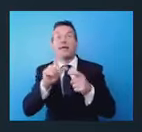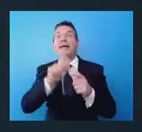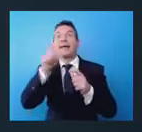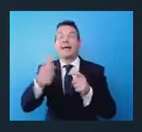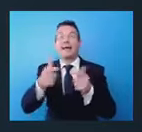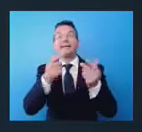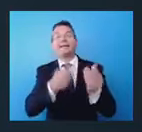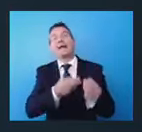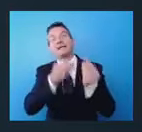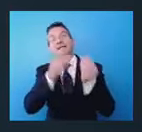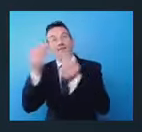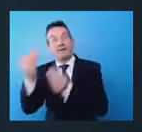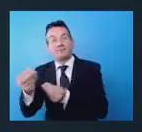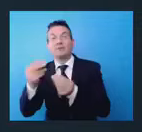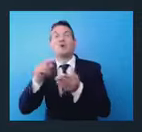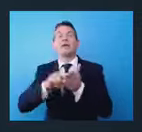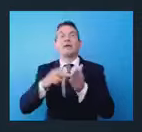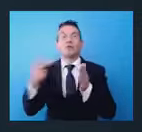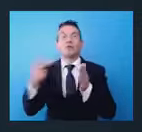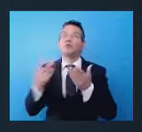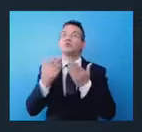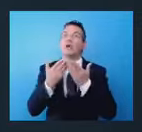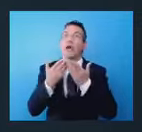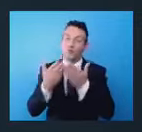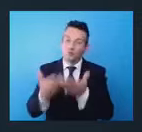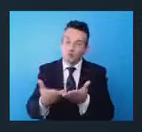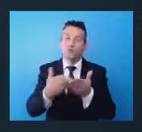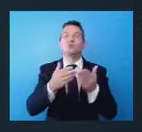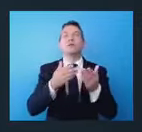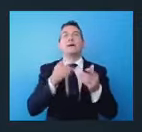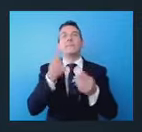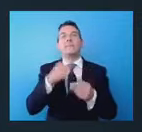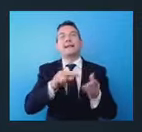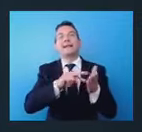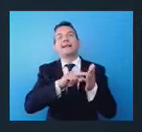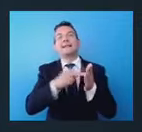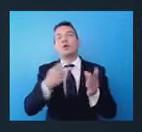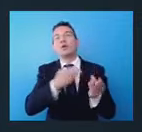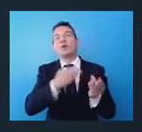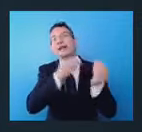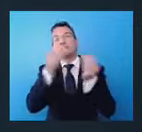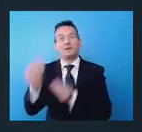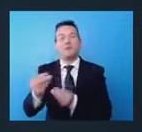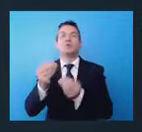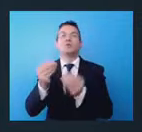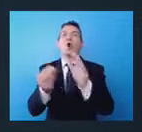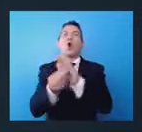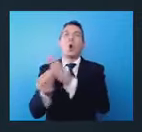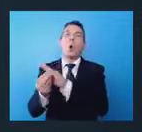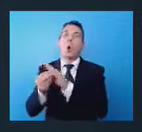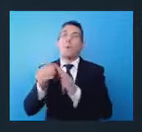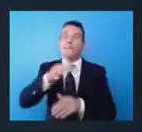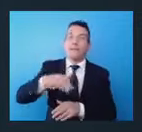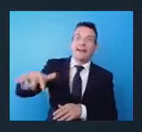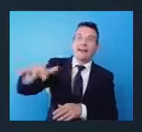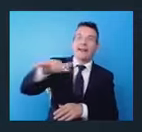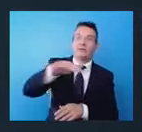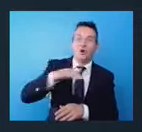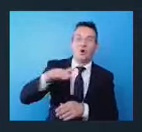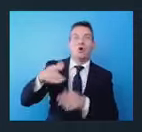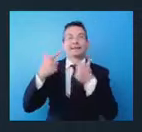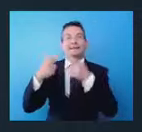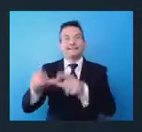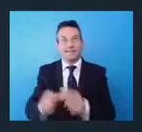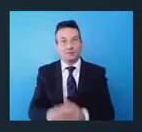tecnologico, aiuti a fare il trasferimento tecnologico verso gli operatori del settore. Ecco, in questo frangente, in